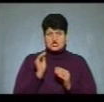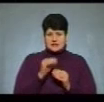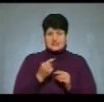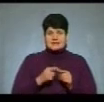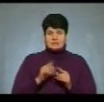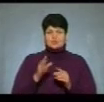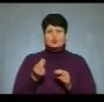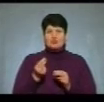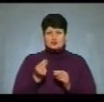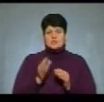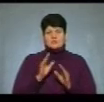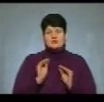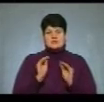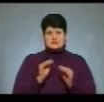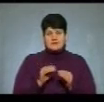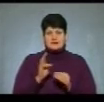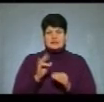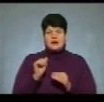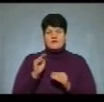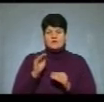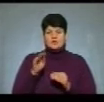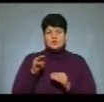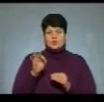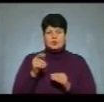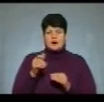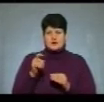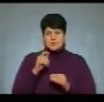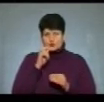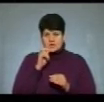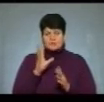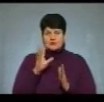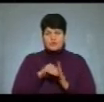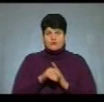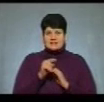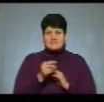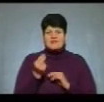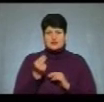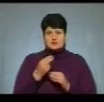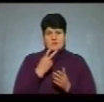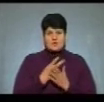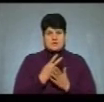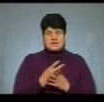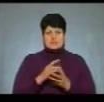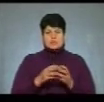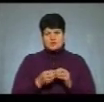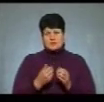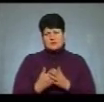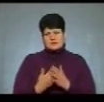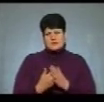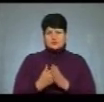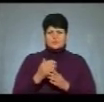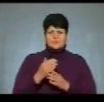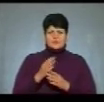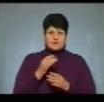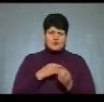фінансуватися, знак «Нафтогазу» України, і які будуть враховані в їх фінансові показники. Сума десь приблизно, яка